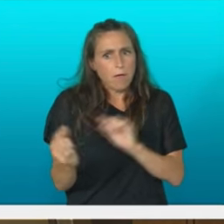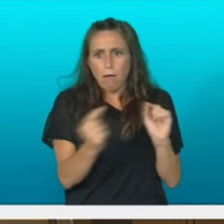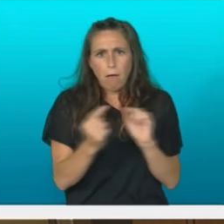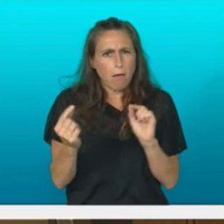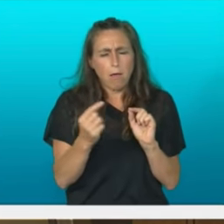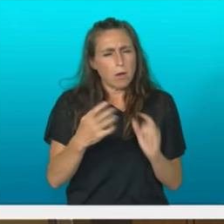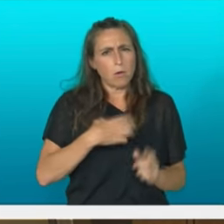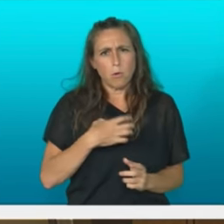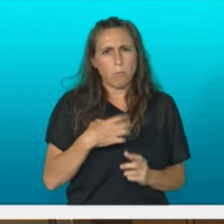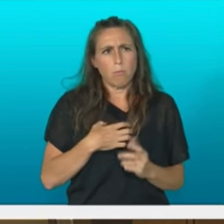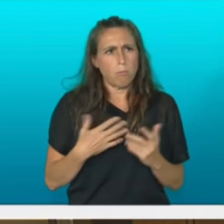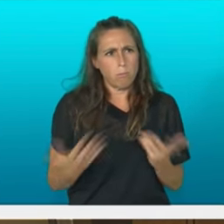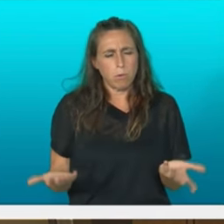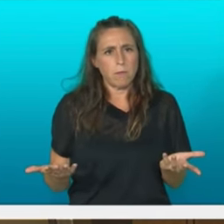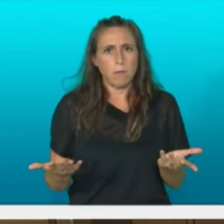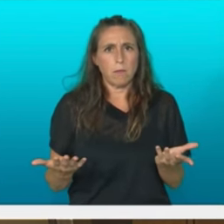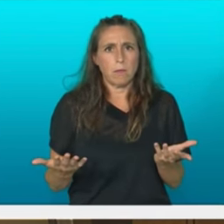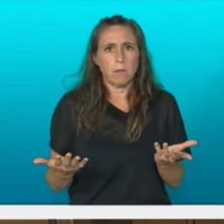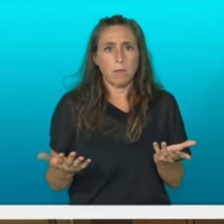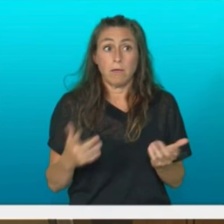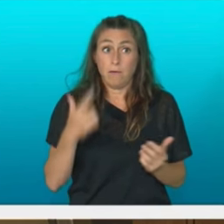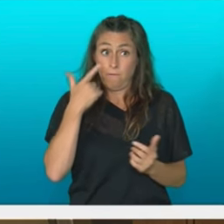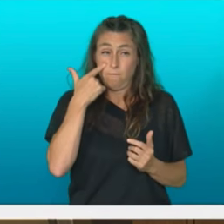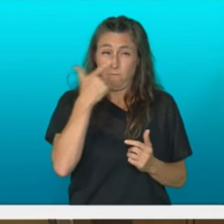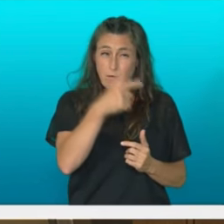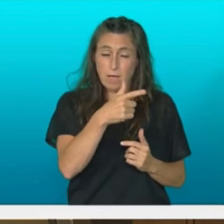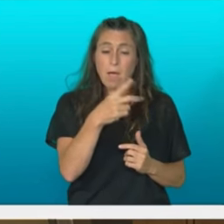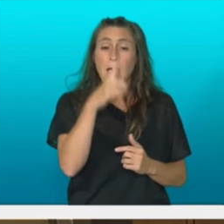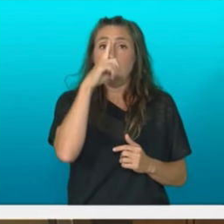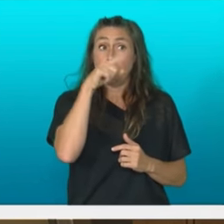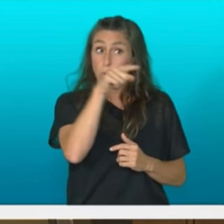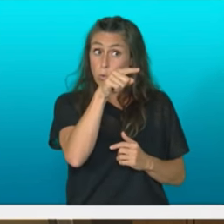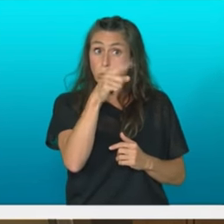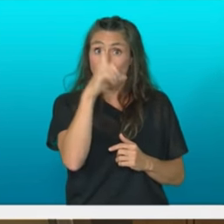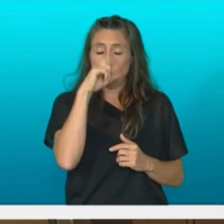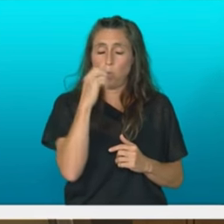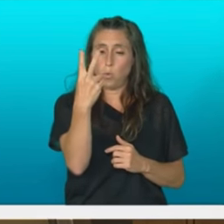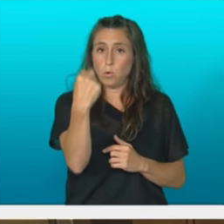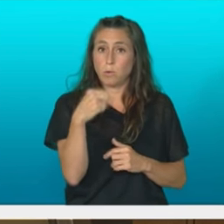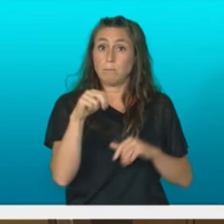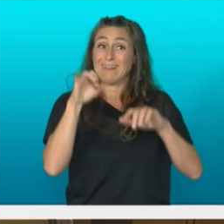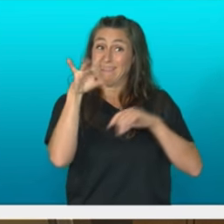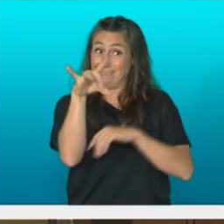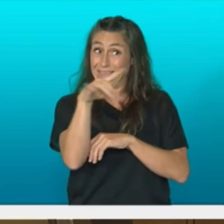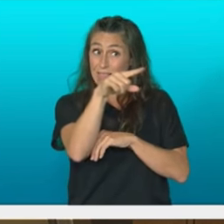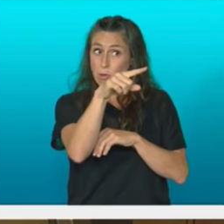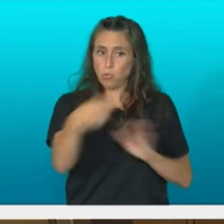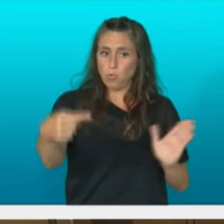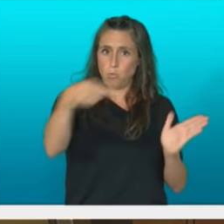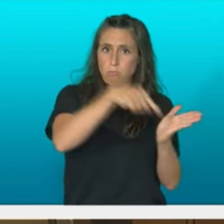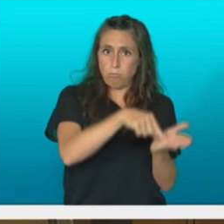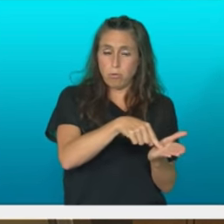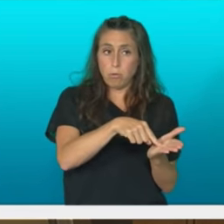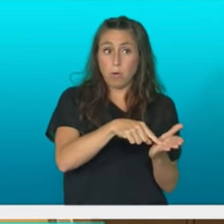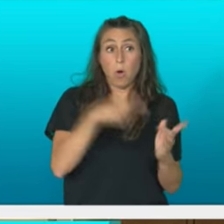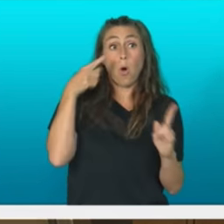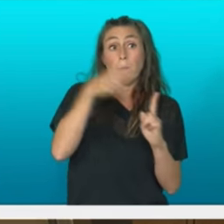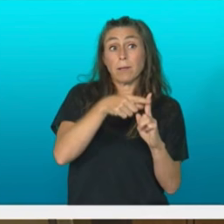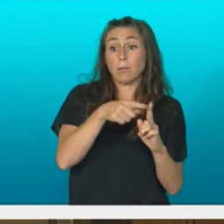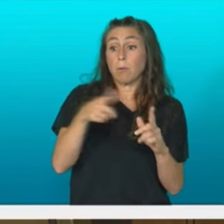Begira Urkulu jauna 2000 eta amabosgarrenerako jarri zenuen zuk zer horrek data erri honi kontsulta bat egiteko